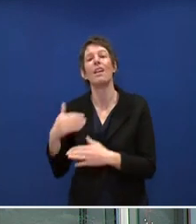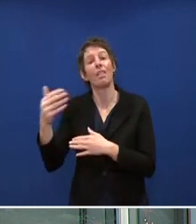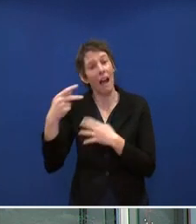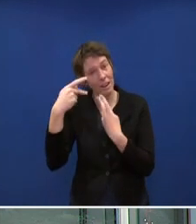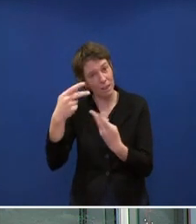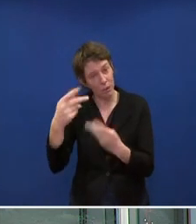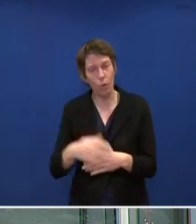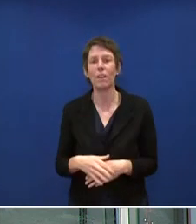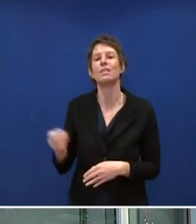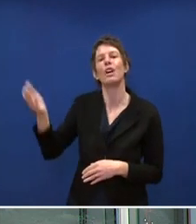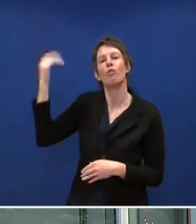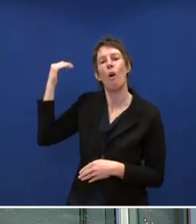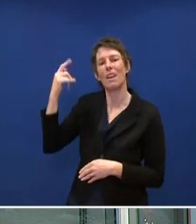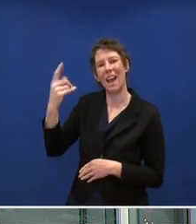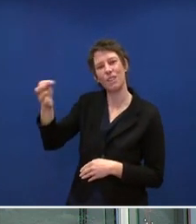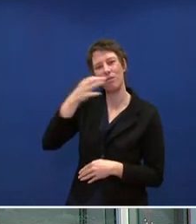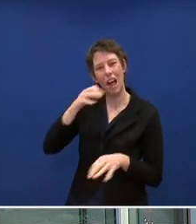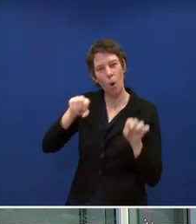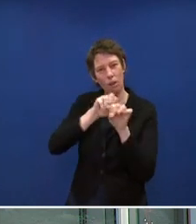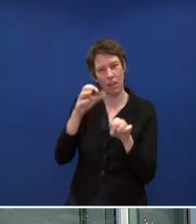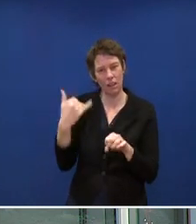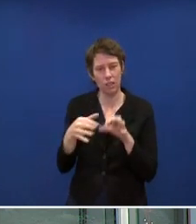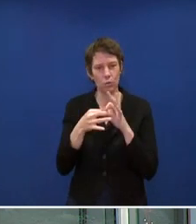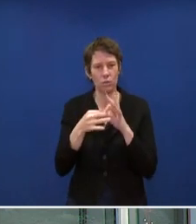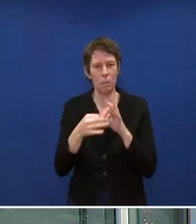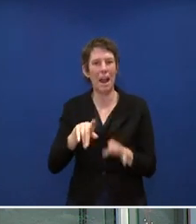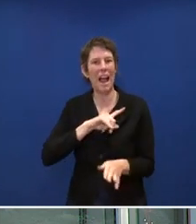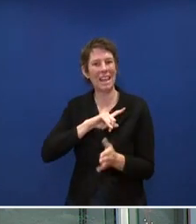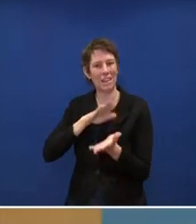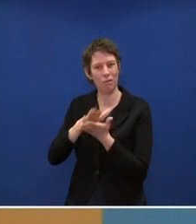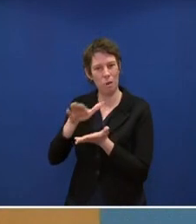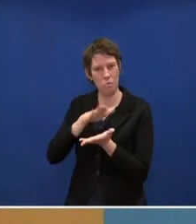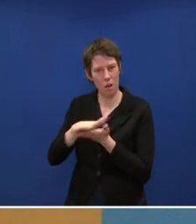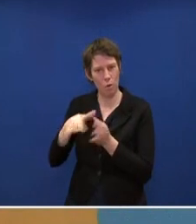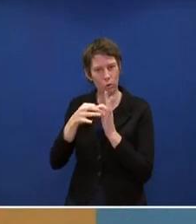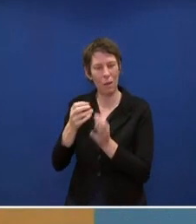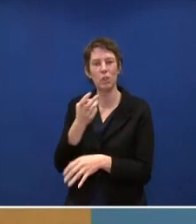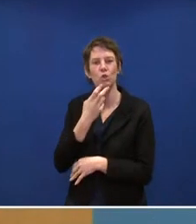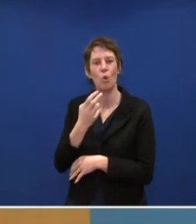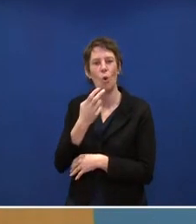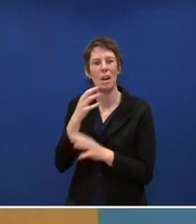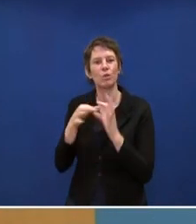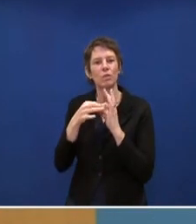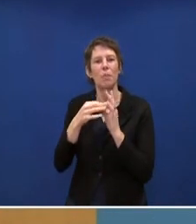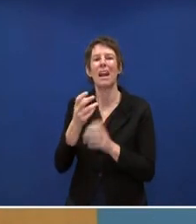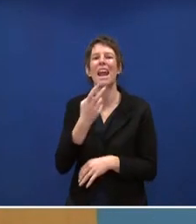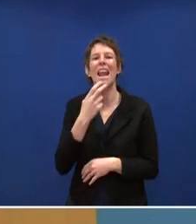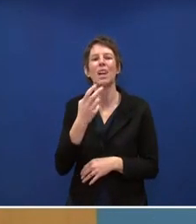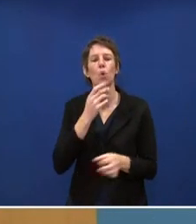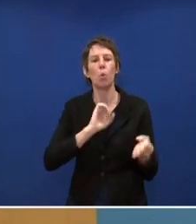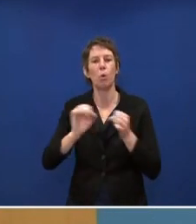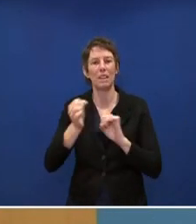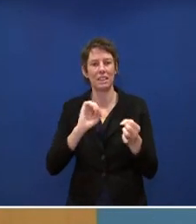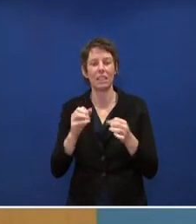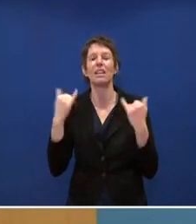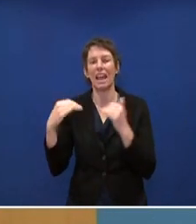Es gab vorhin die eine Frage online zum Eigenverbrauch von Strom für die Elektromobilität. Da haben mir